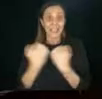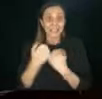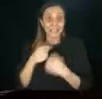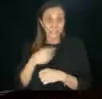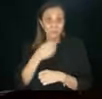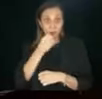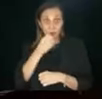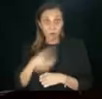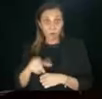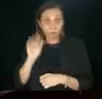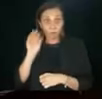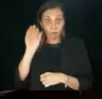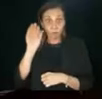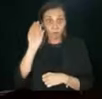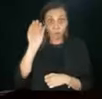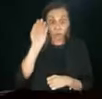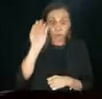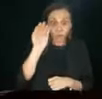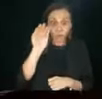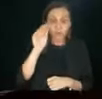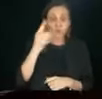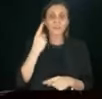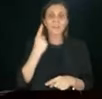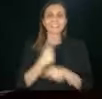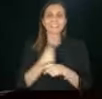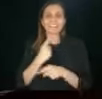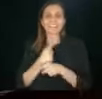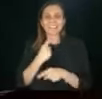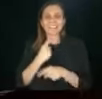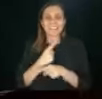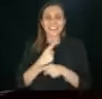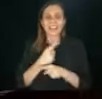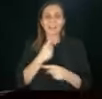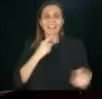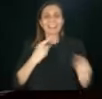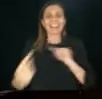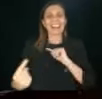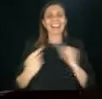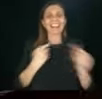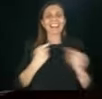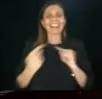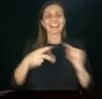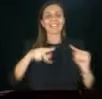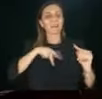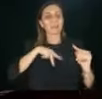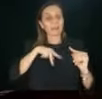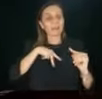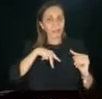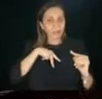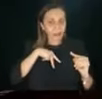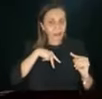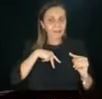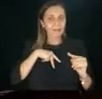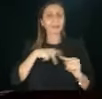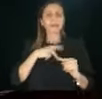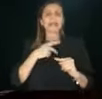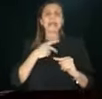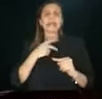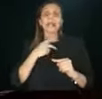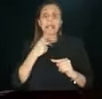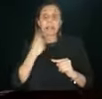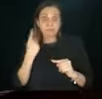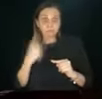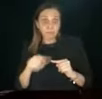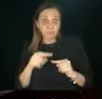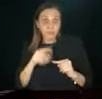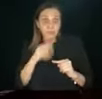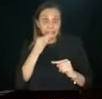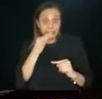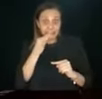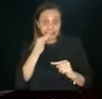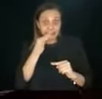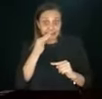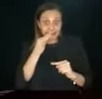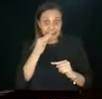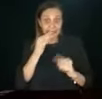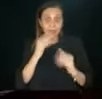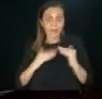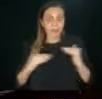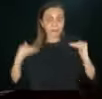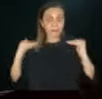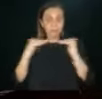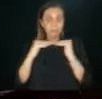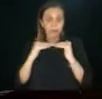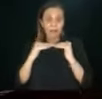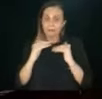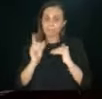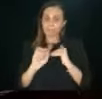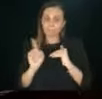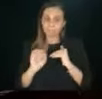succedendo, se il futuro del Meazza deve essere disegnato attraverso trattative privata e se ha senso, questa non è in subordine, sullo stesso piano,